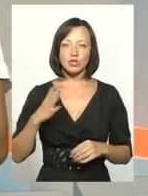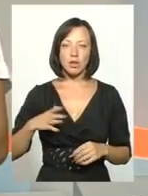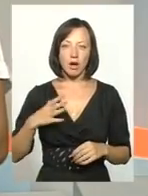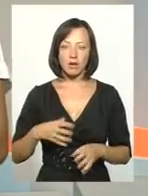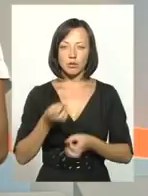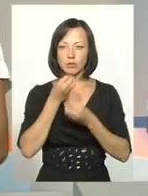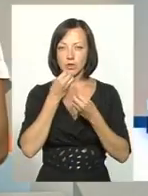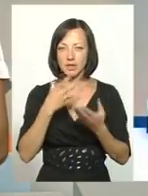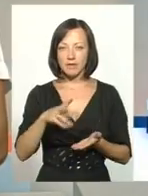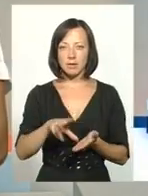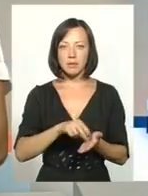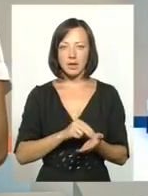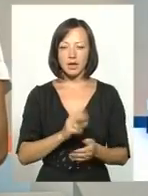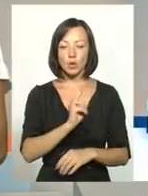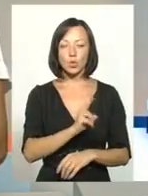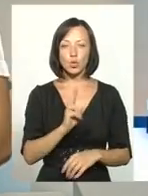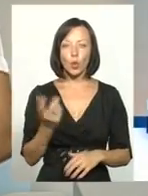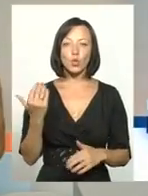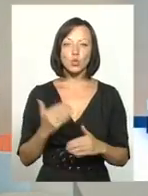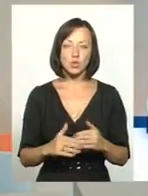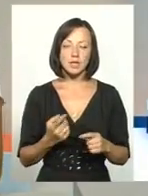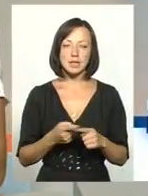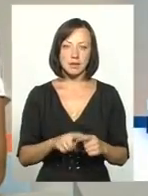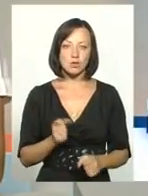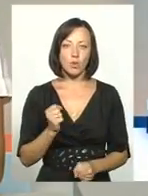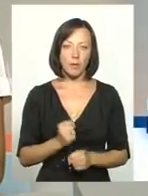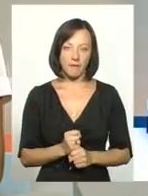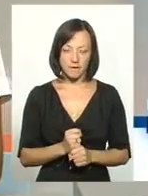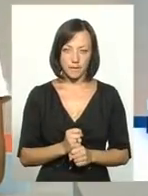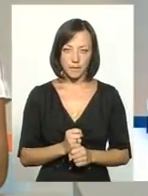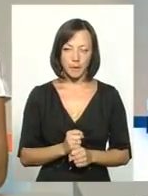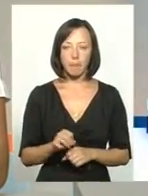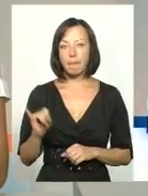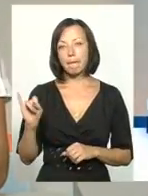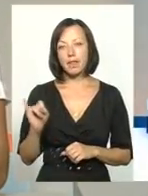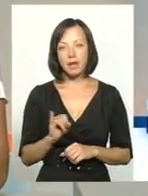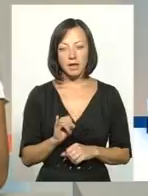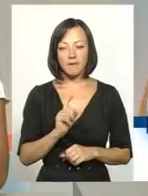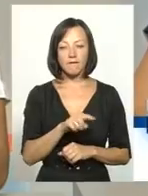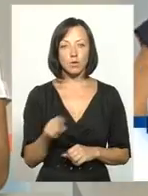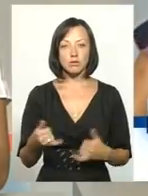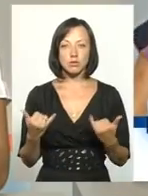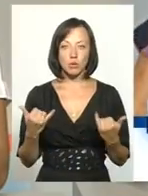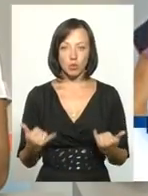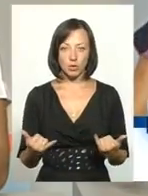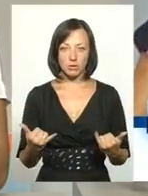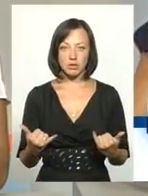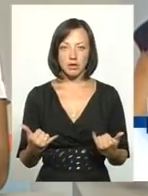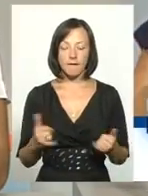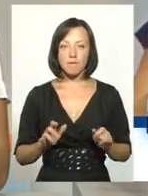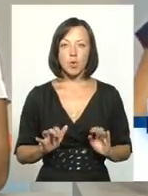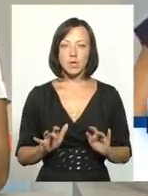на позитивний приклад тих, хто вже цей крок стійснив. І вони сьогодні вже в